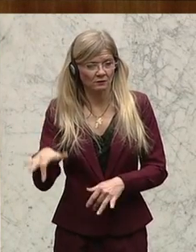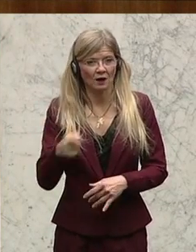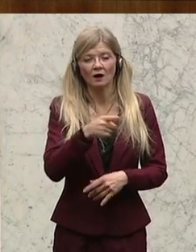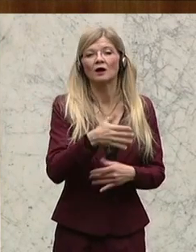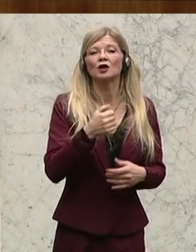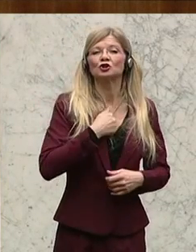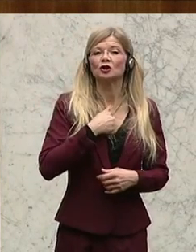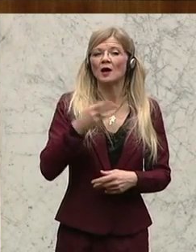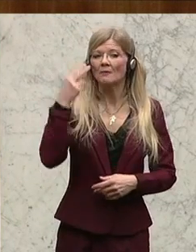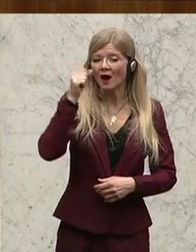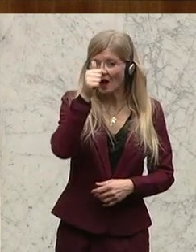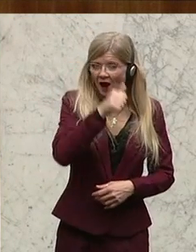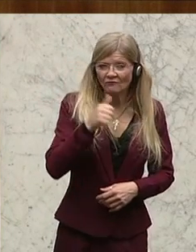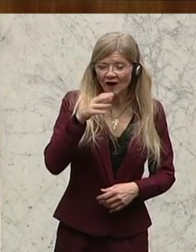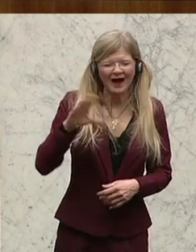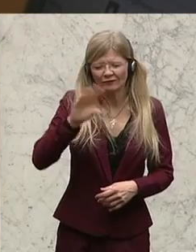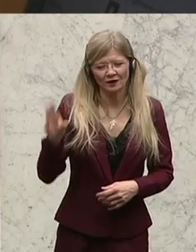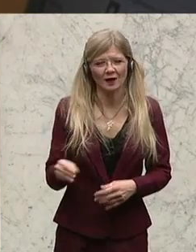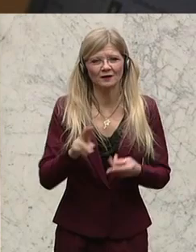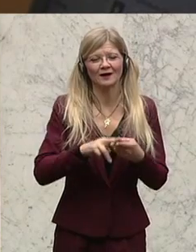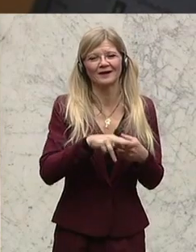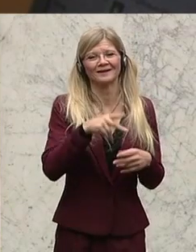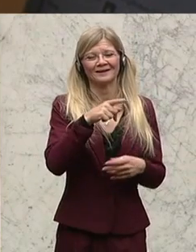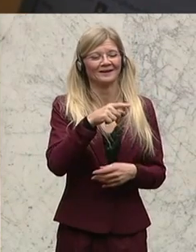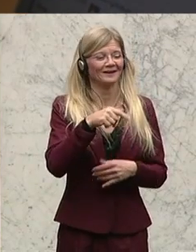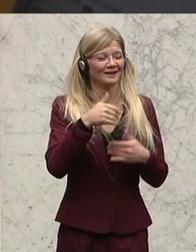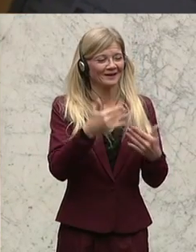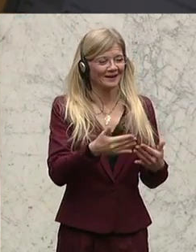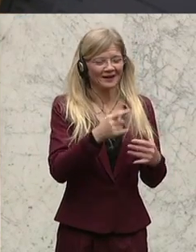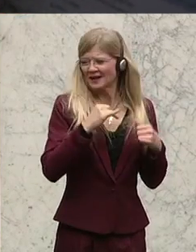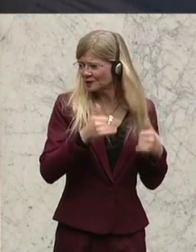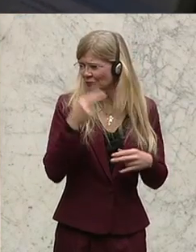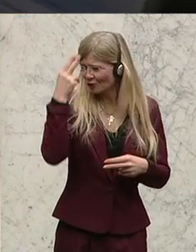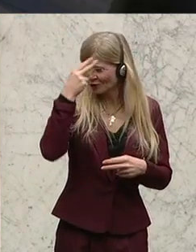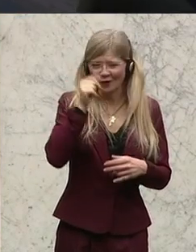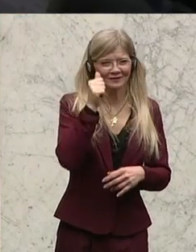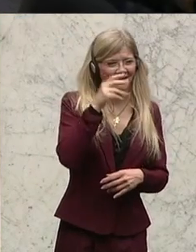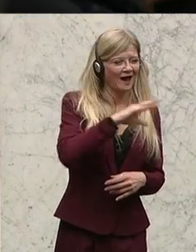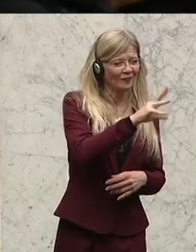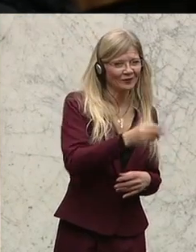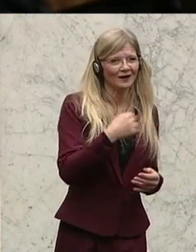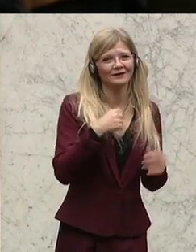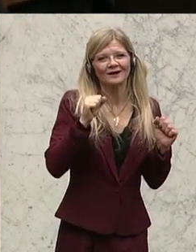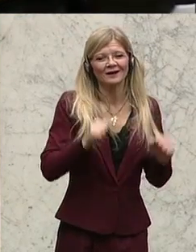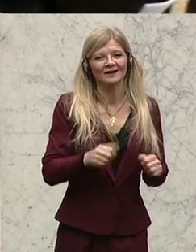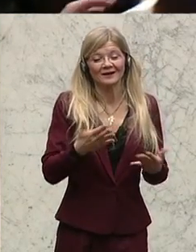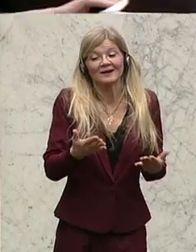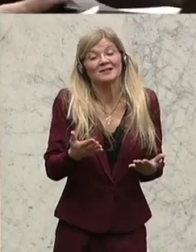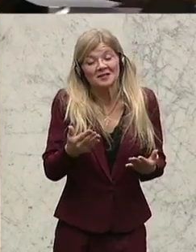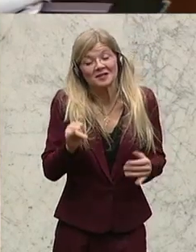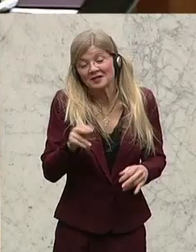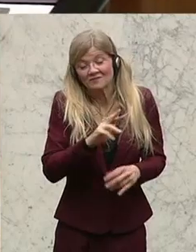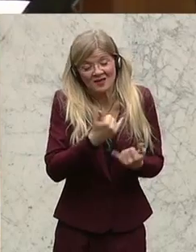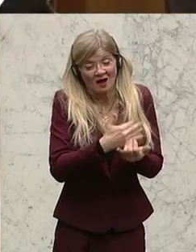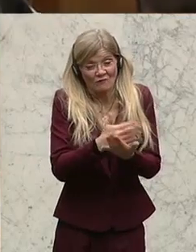Nordafrikaner. Und wenn wir hier schauen, wie Wien aufgeteilt ist, Herr Minister, dann kann ich Ihnen nur sagen, Sie haben in der Vergangenheit im Bereich Sicherheit sehr, sehr viel falsch